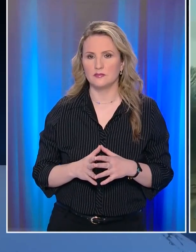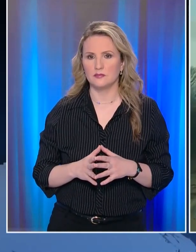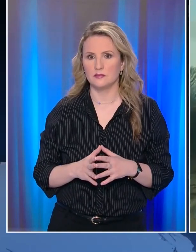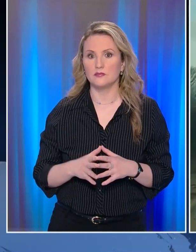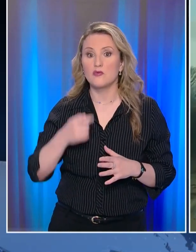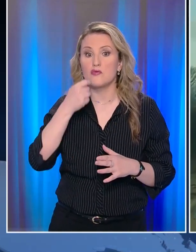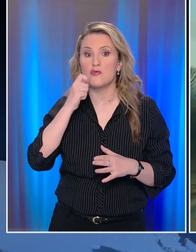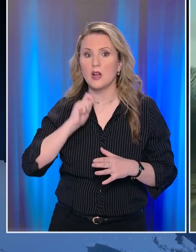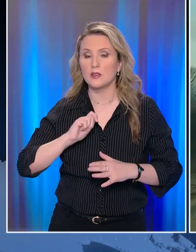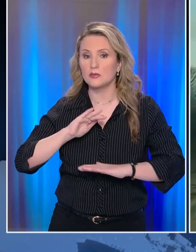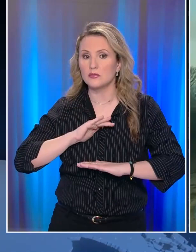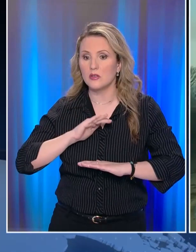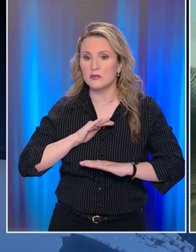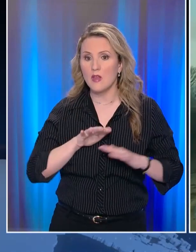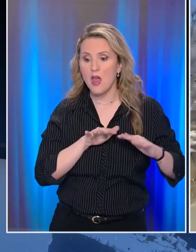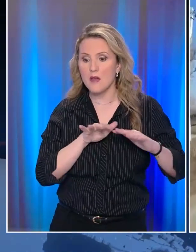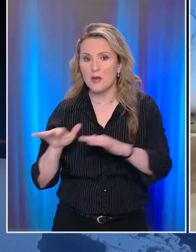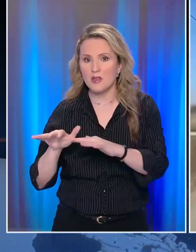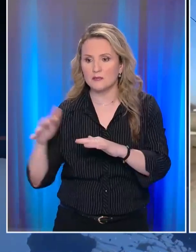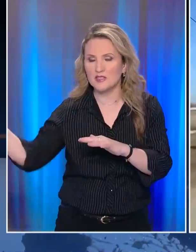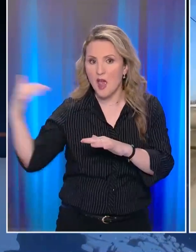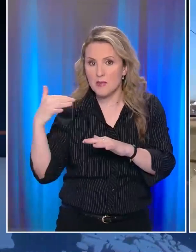Ο Ουκρανικός στρατός περνά στην αντεπίθεση